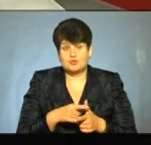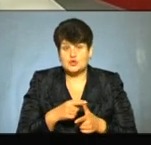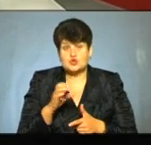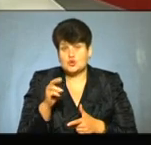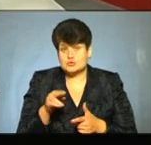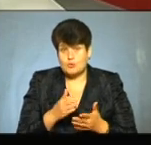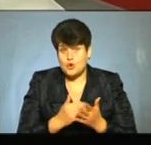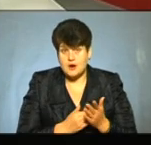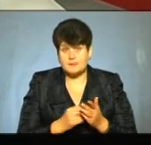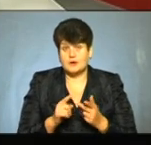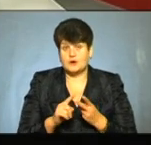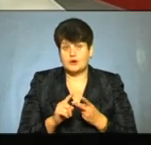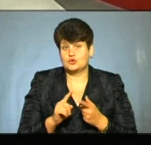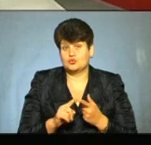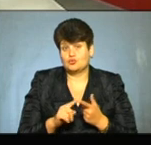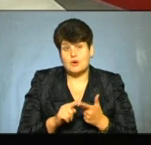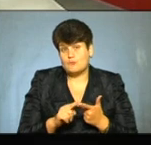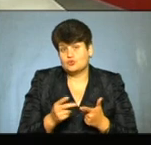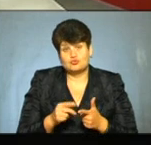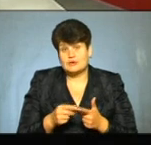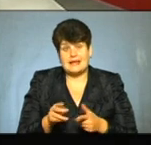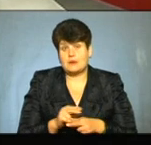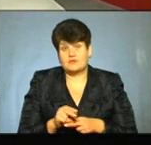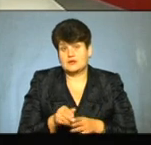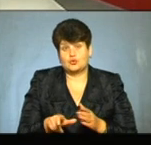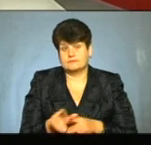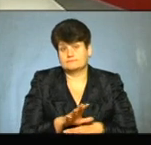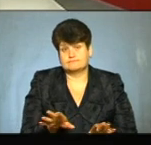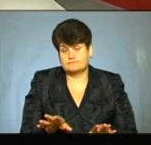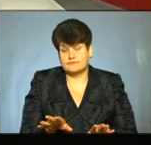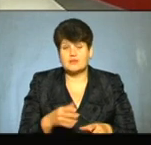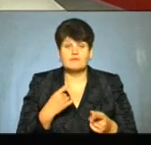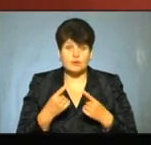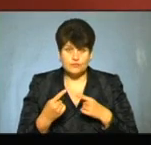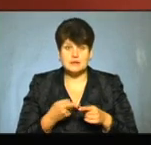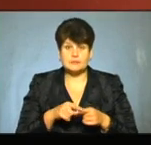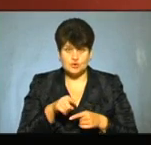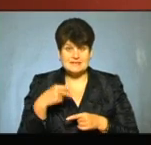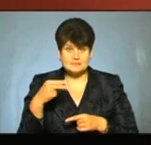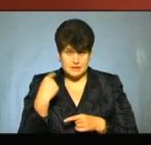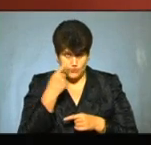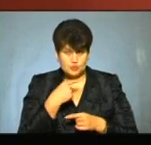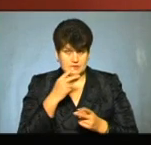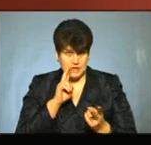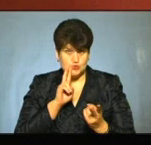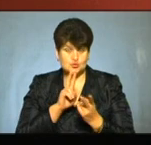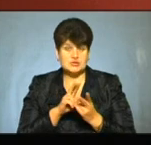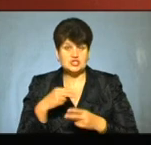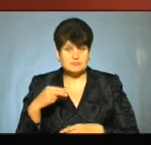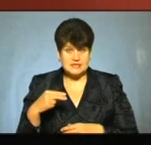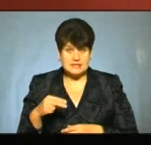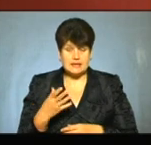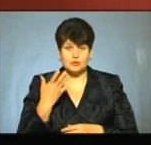соціальні програми, або б – не ремонтувати дороги. Ну, ви говорили про це з президентом особисто на зустрічі з